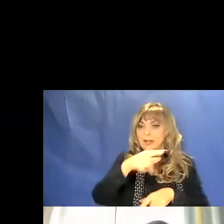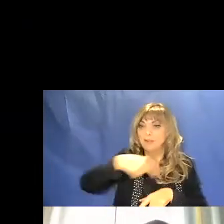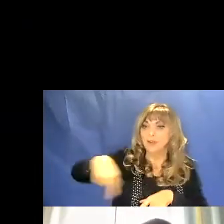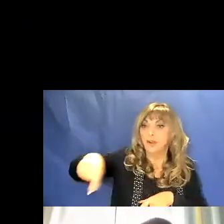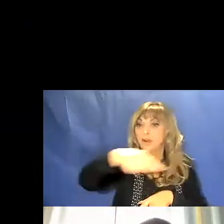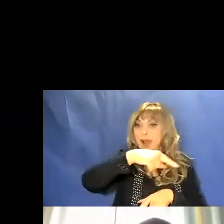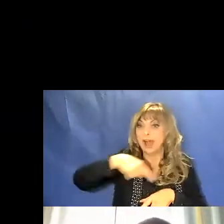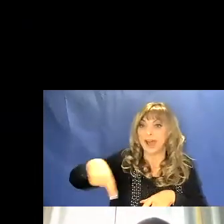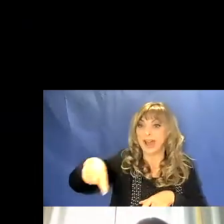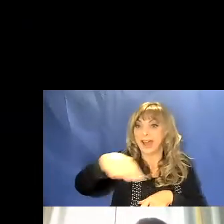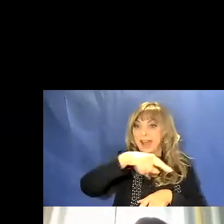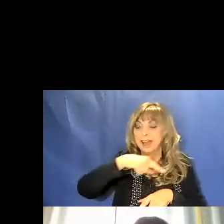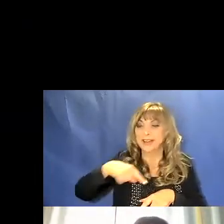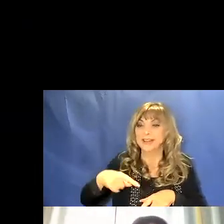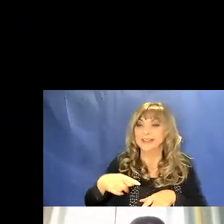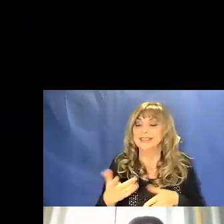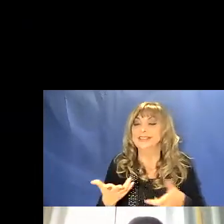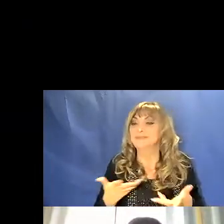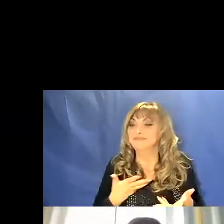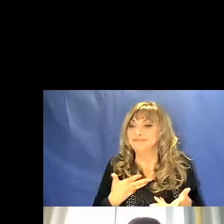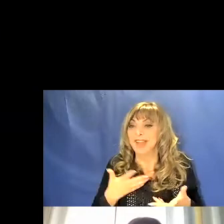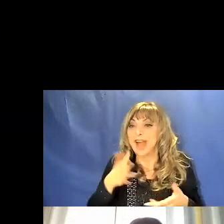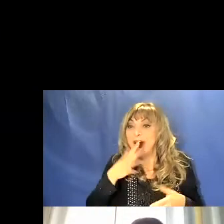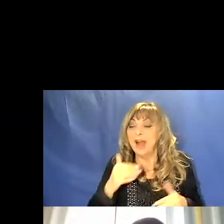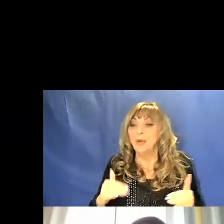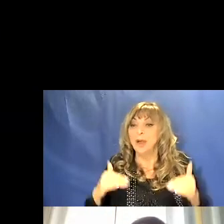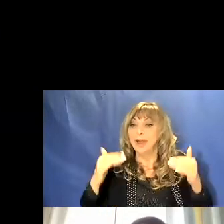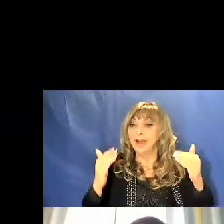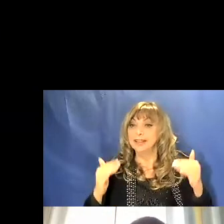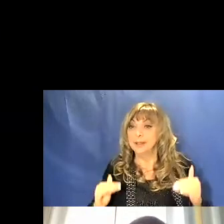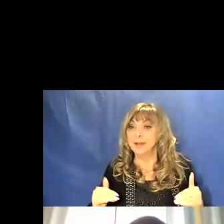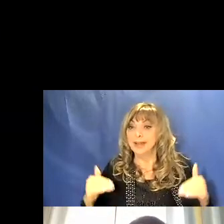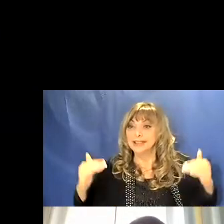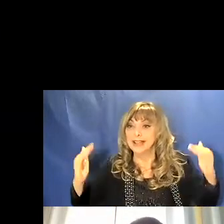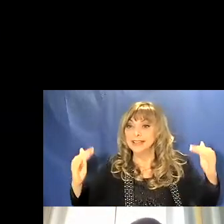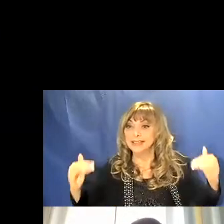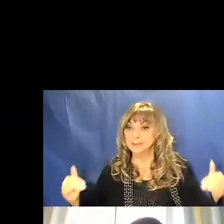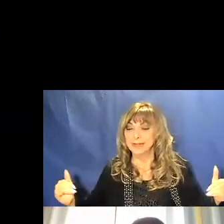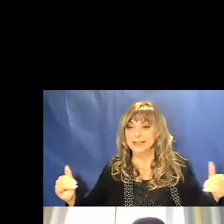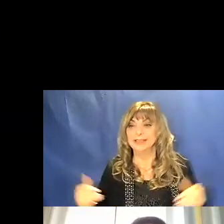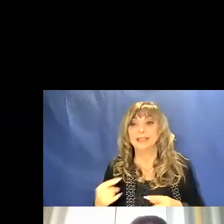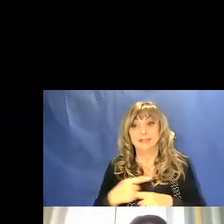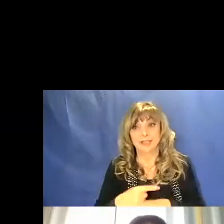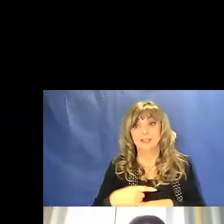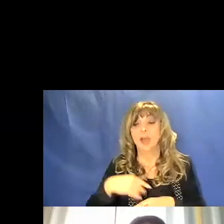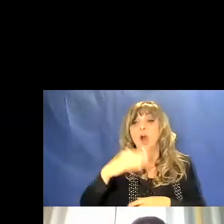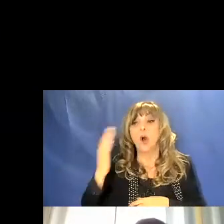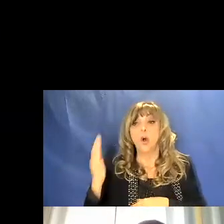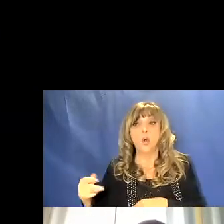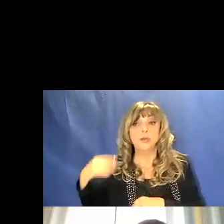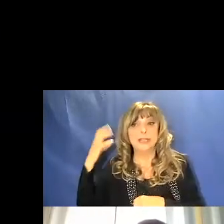abbassarsi, qui sono le particelle di acqua. Nelle onde sonore, invece, ciò che